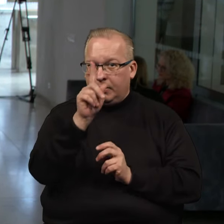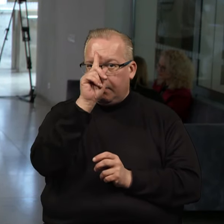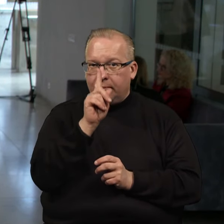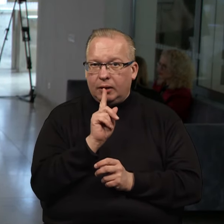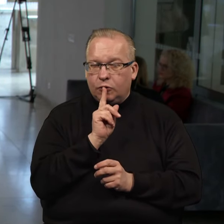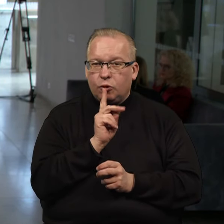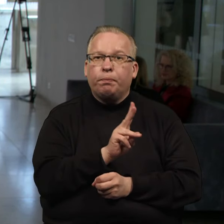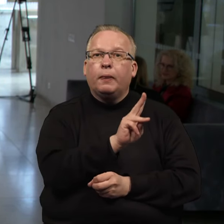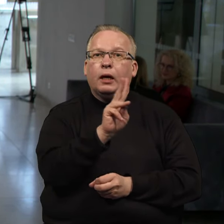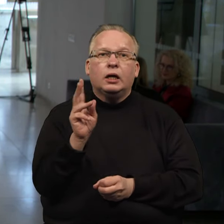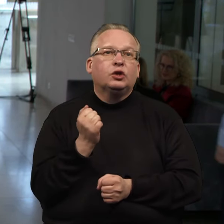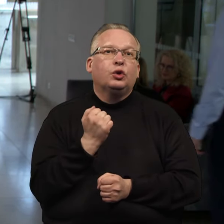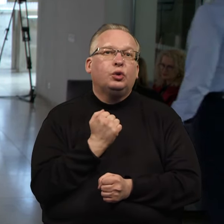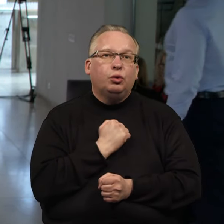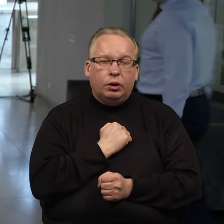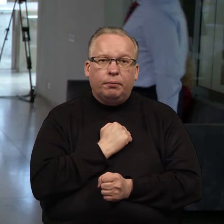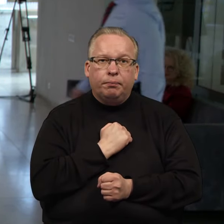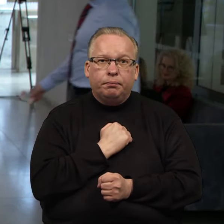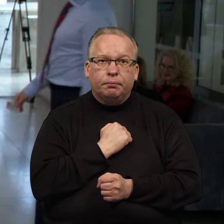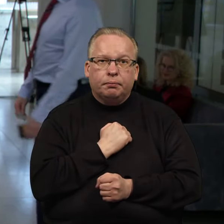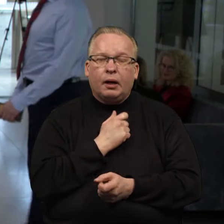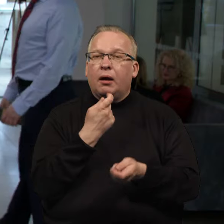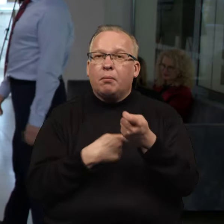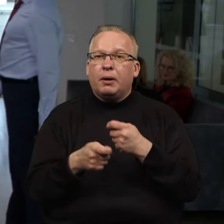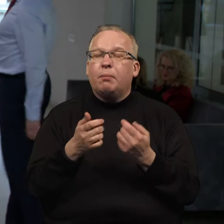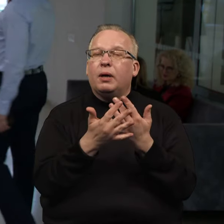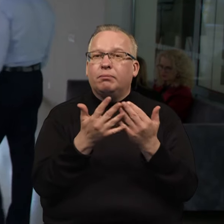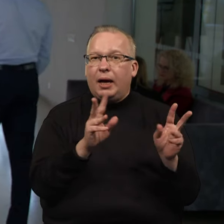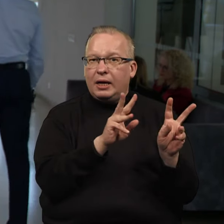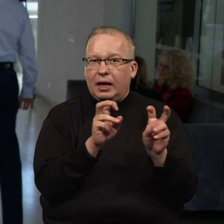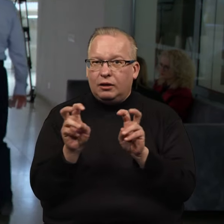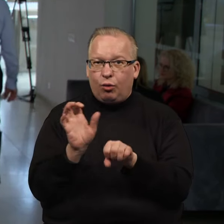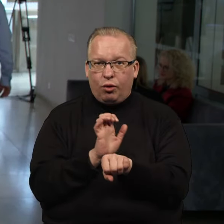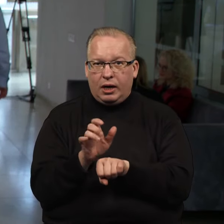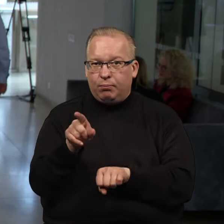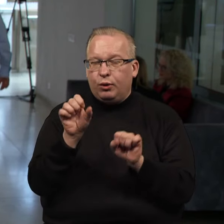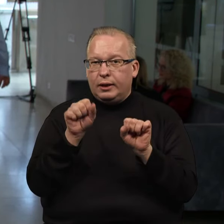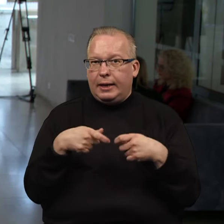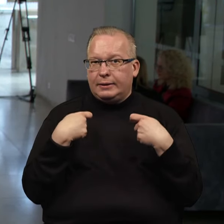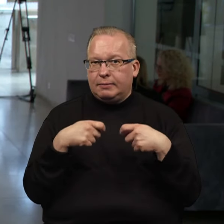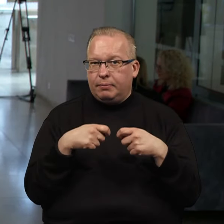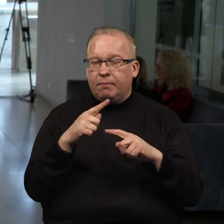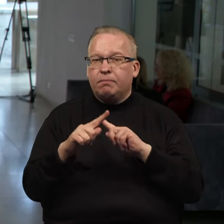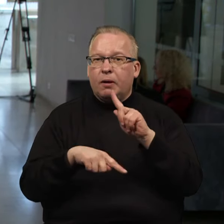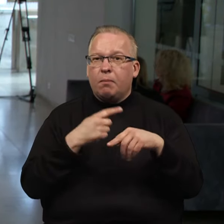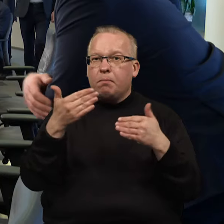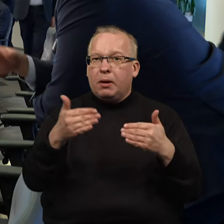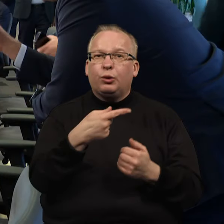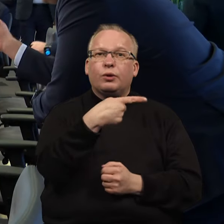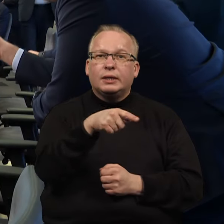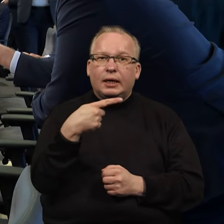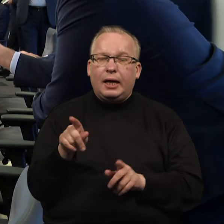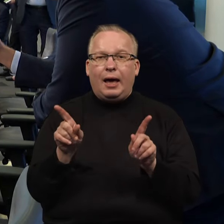tiems, kurie turi prekyboje visų kategorijų pirotechninius gaminius, jie galės prekiauti iš tiesus metus, o visi kiti